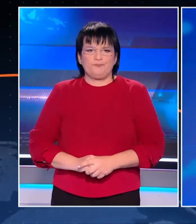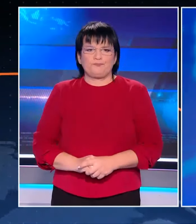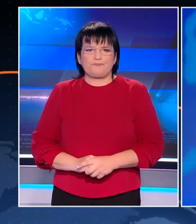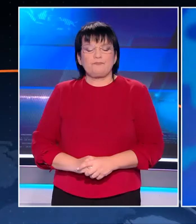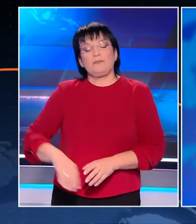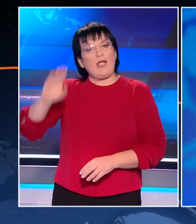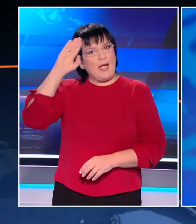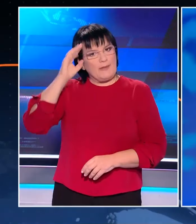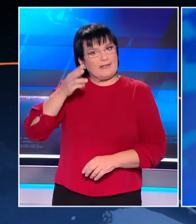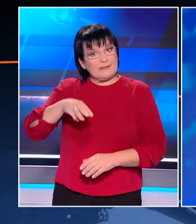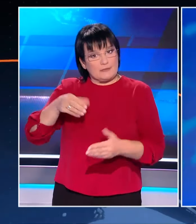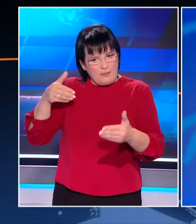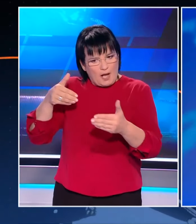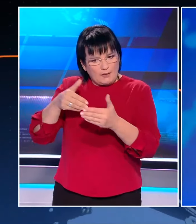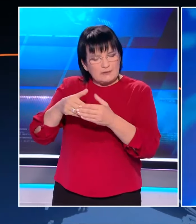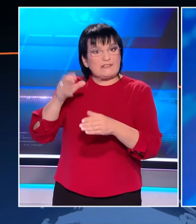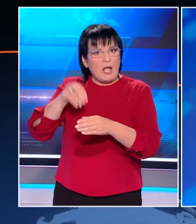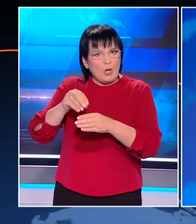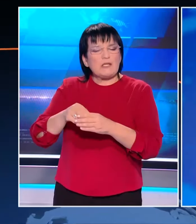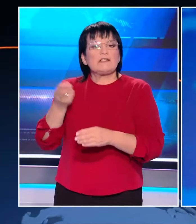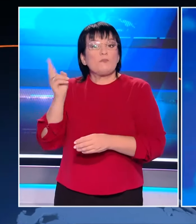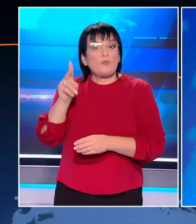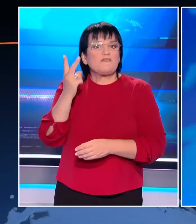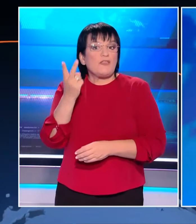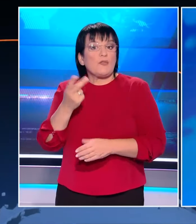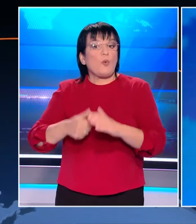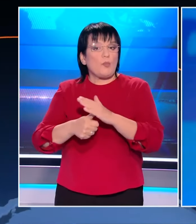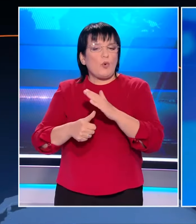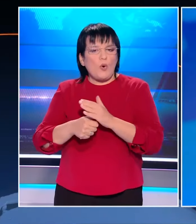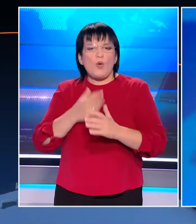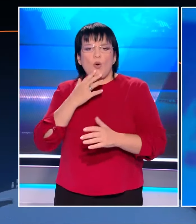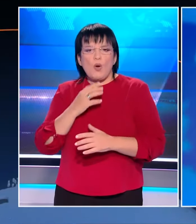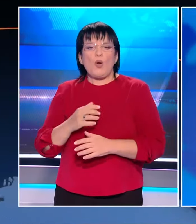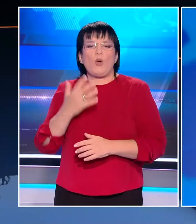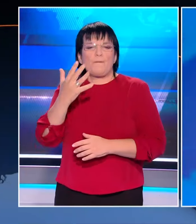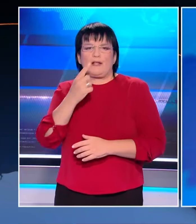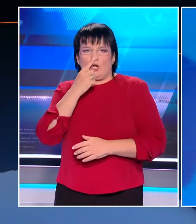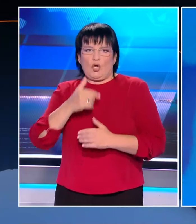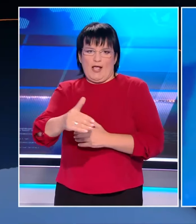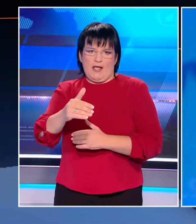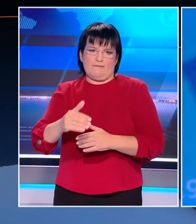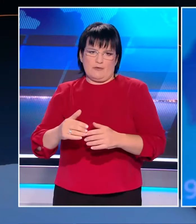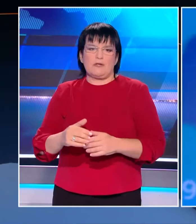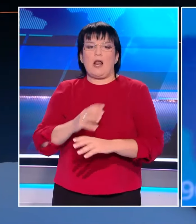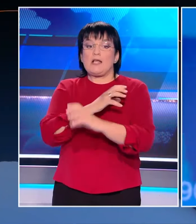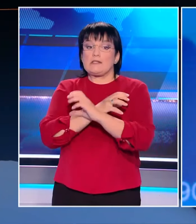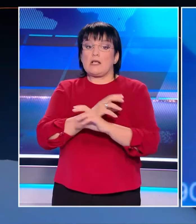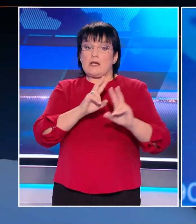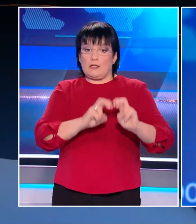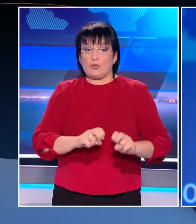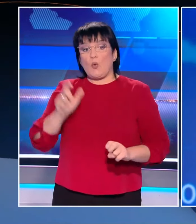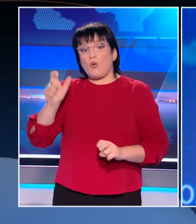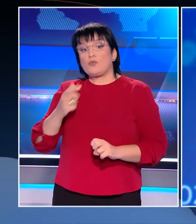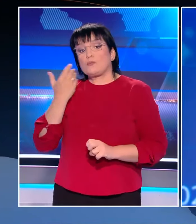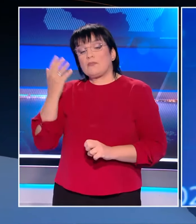στις ΗΠΑ, με τους υποψήφιους προέδρους να πατούν τέρμα τον γκάζι εν ώψη της 5ης Νοεμβρίου. Η εισαγγελική έρευνα προκαλούν τα σχόρια του